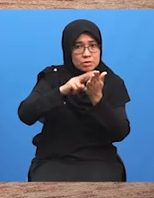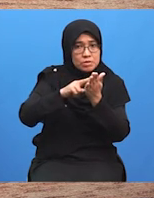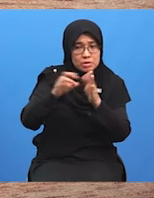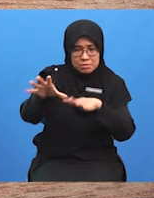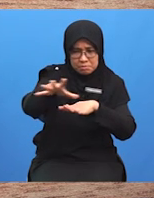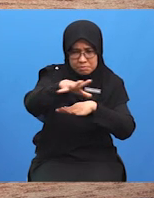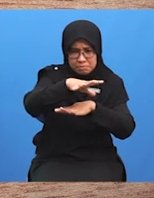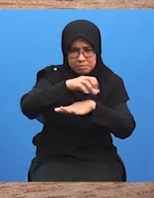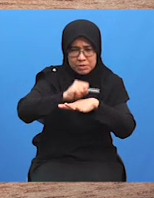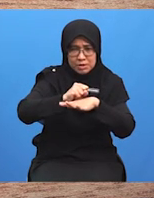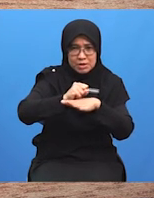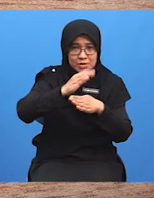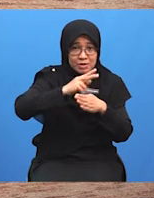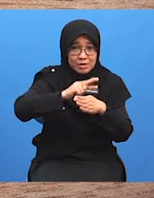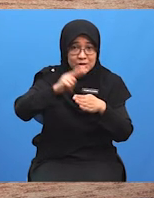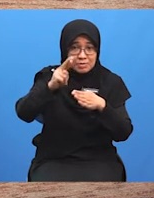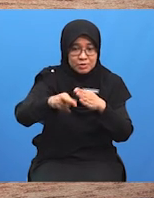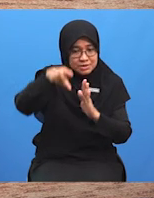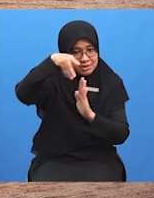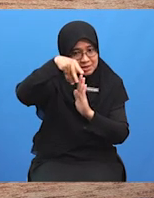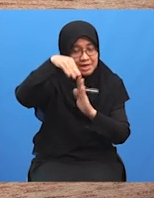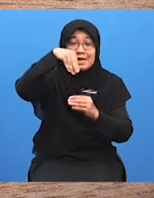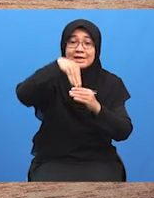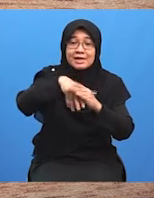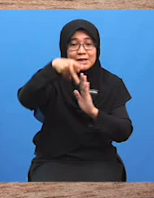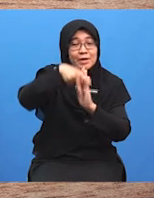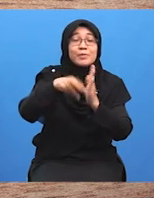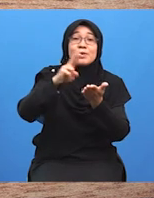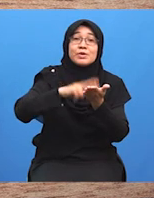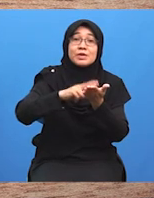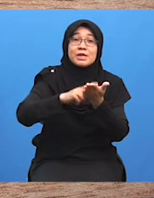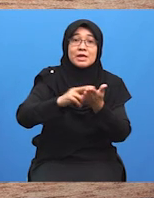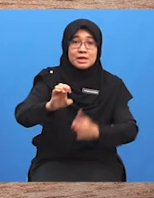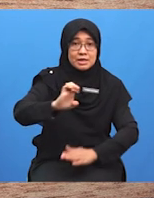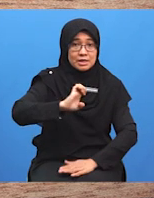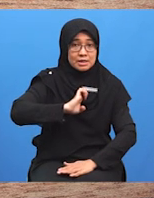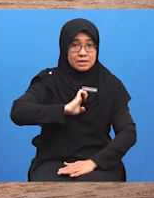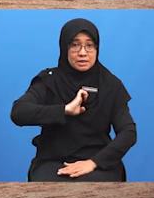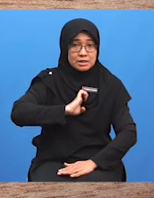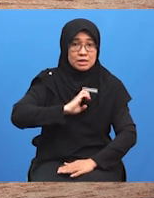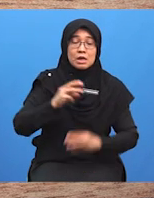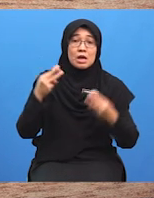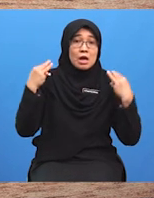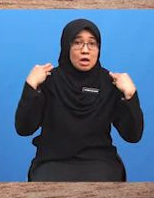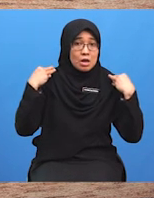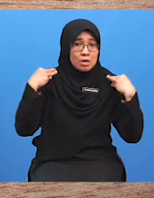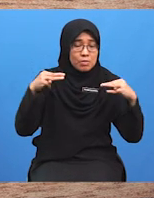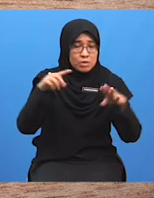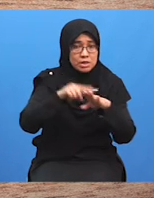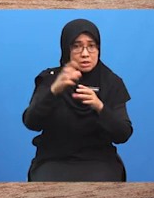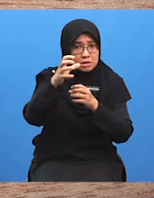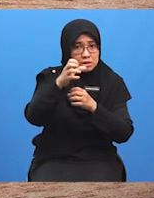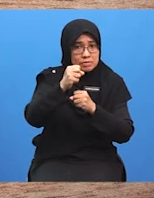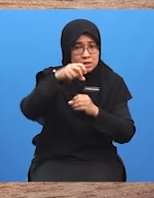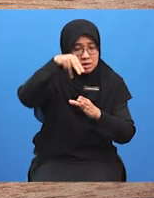keputusan dalam perundingan Elemen etika, menggambarkan prinsip moral yang dipegang dalam